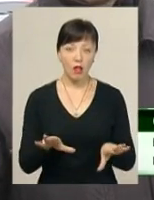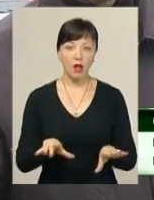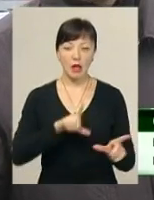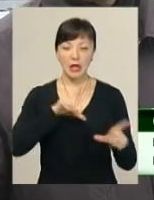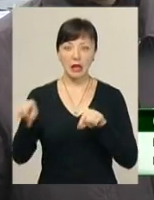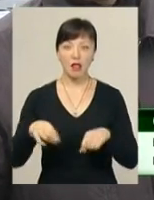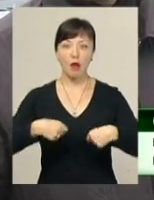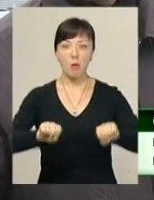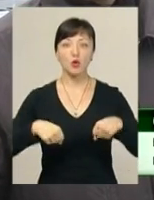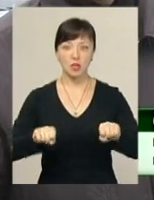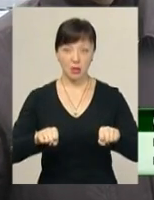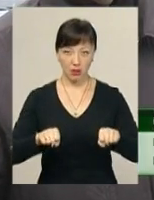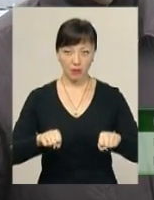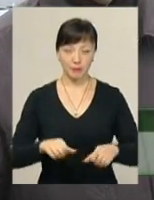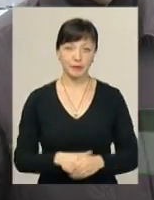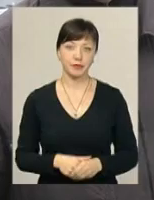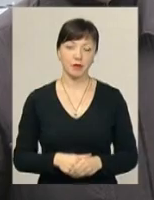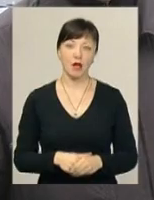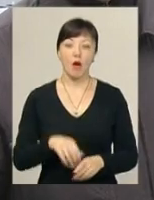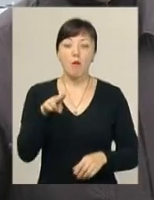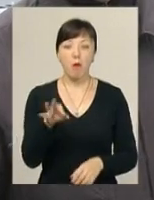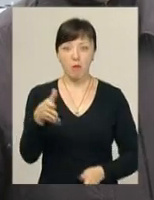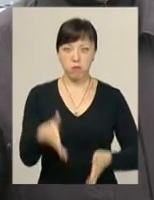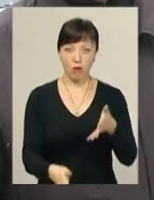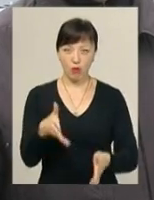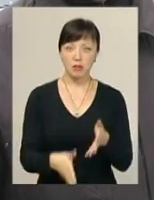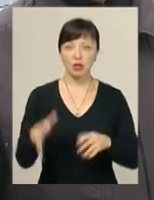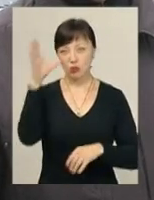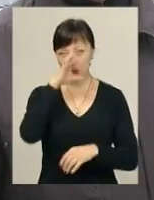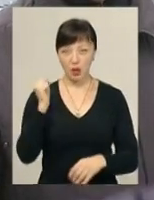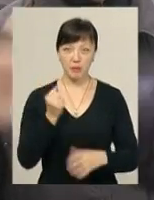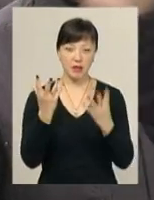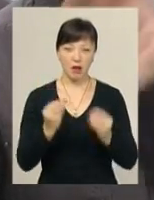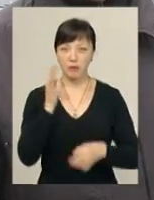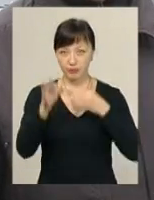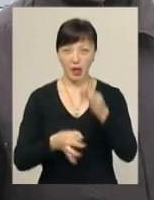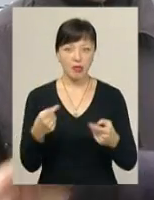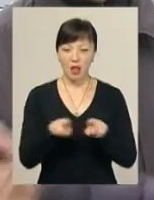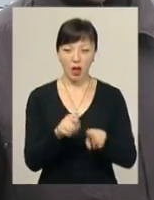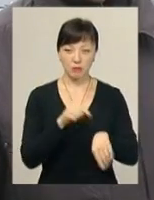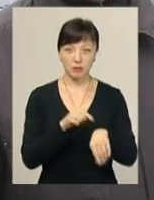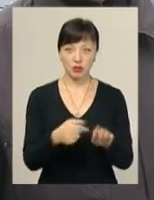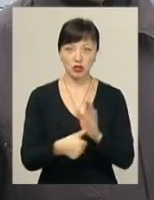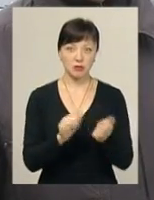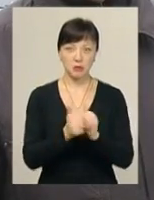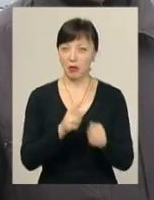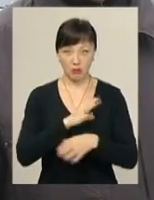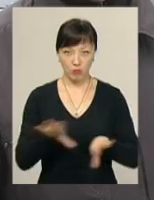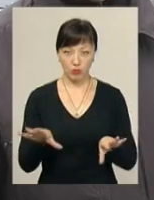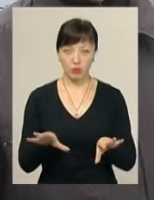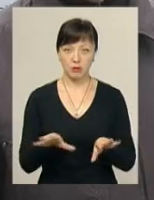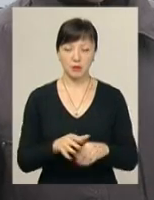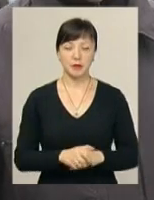Їхали на мотоциклах по болотах і ночами, і днями. Не так бамкнув, 6-1, друга зміна помінялася,